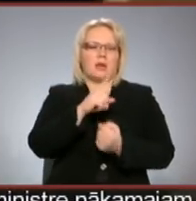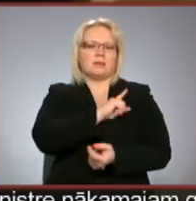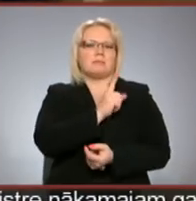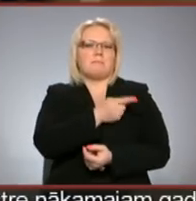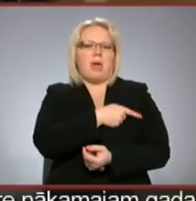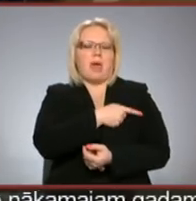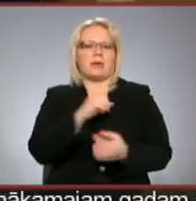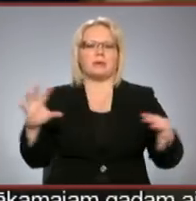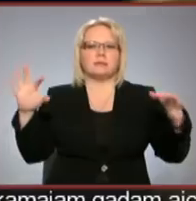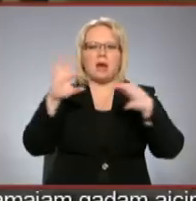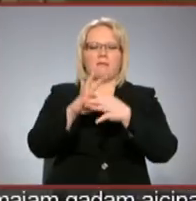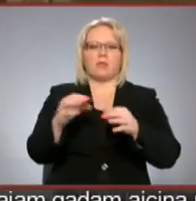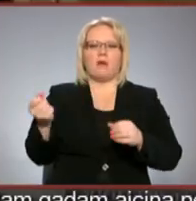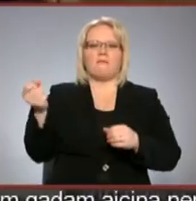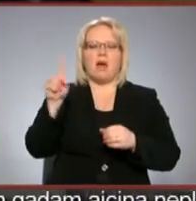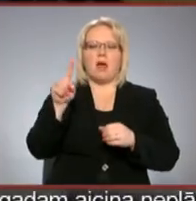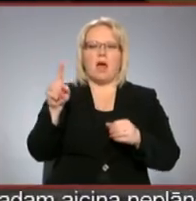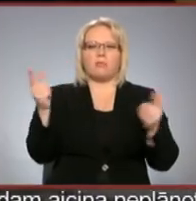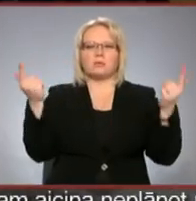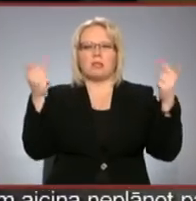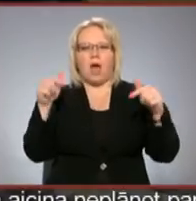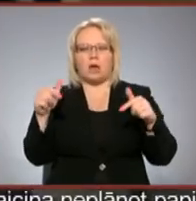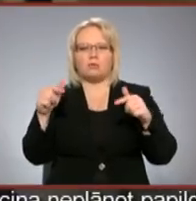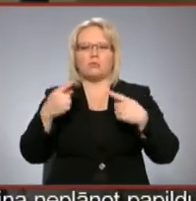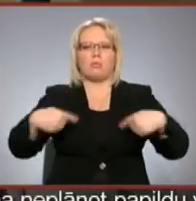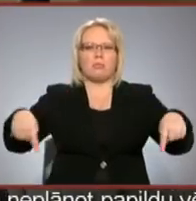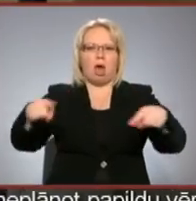savienot vairākus laikus un vairākus stāpes.